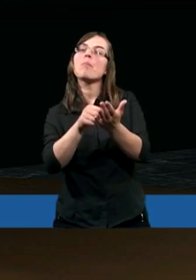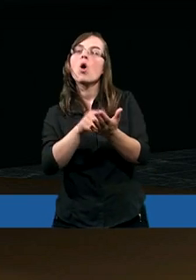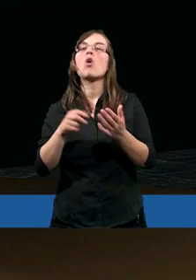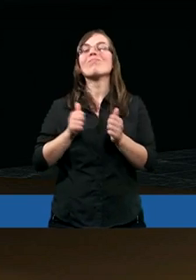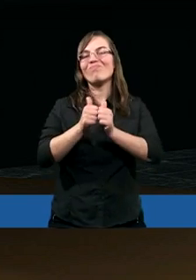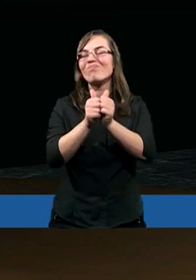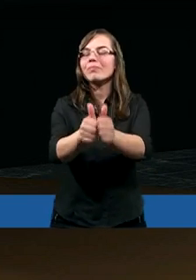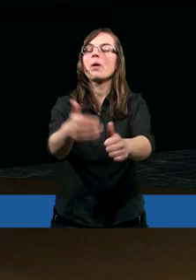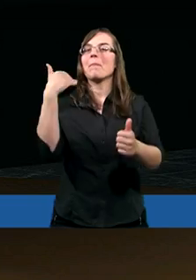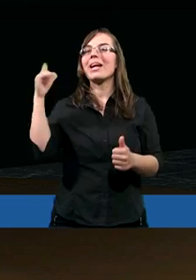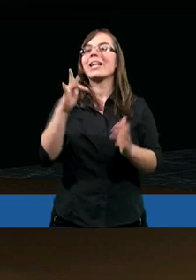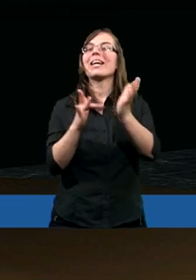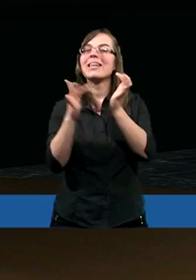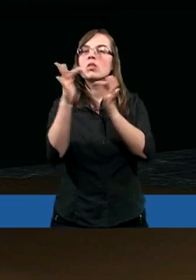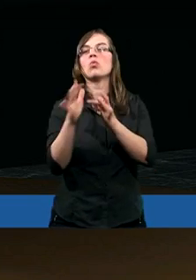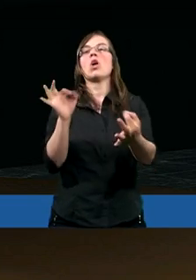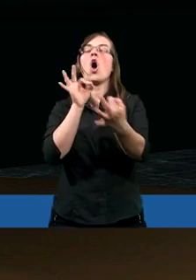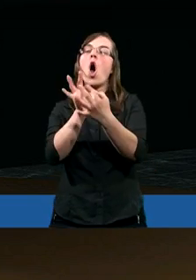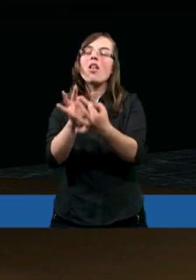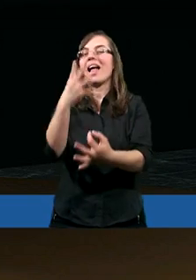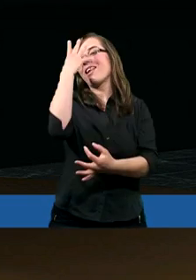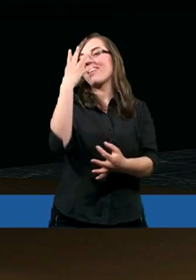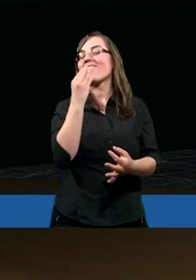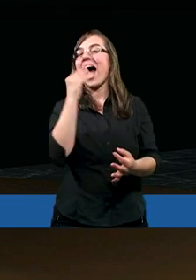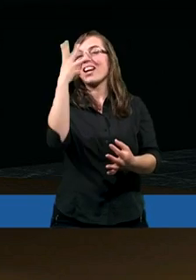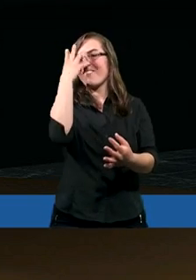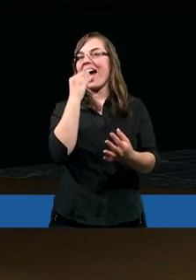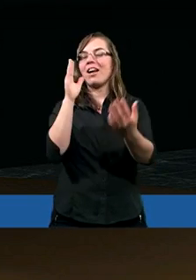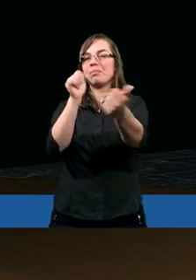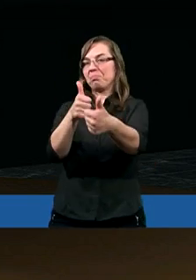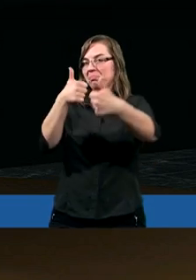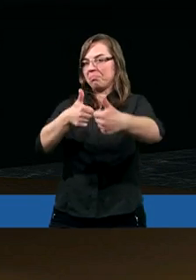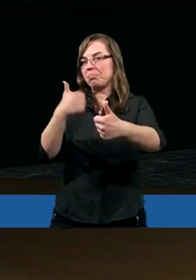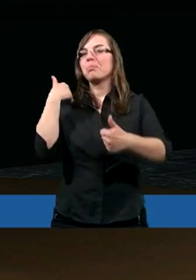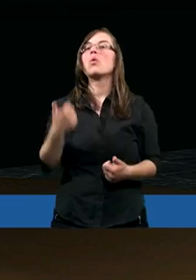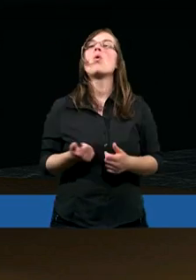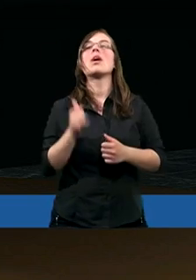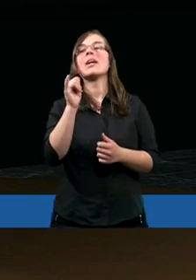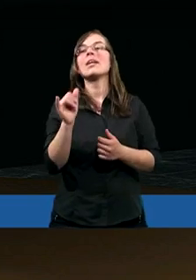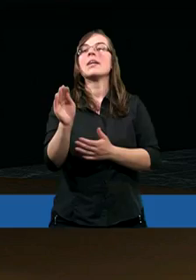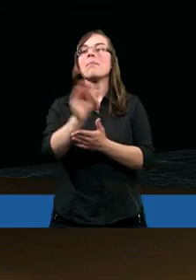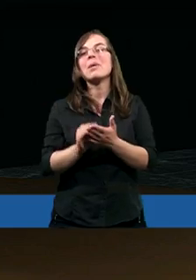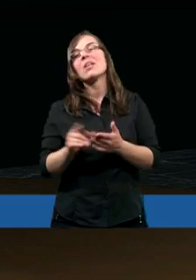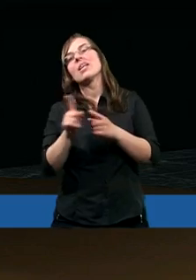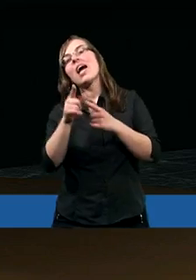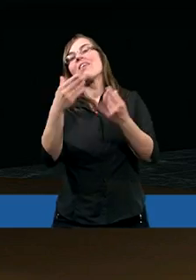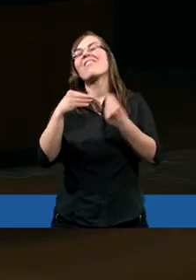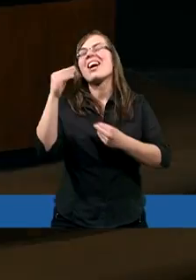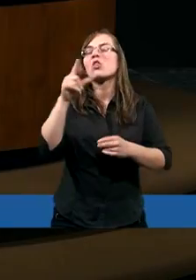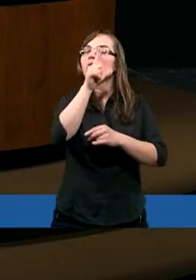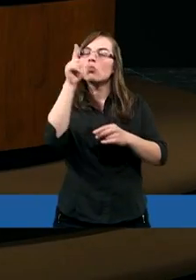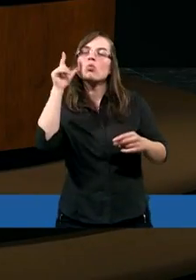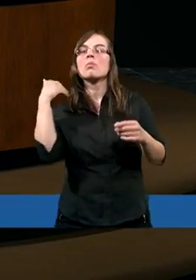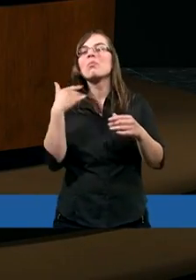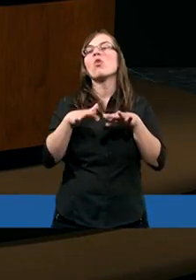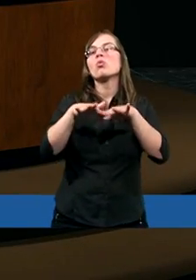chodził z Chrystusem, miał w nim kontakt twarzą w twarz. Ci ludzie, do których pisał, zapewne większości, na pewno